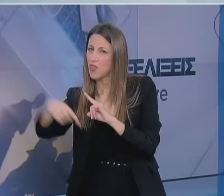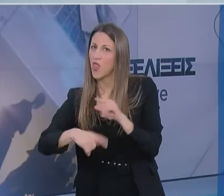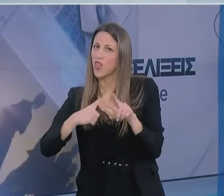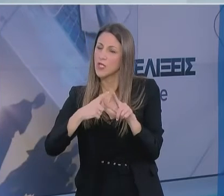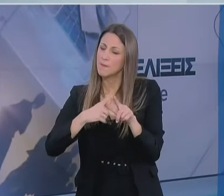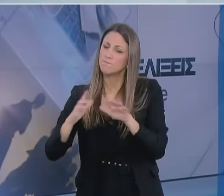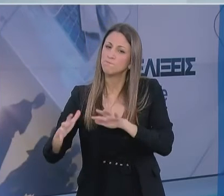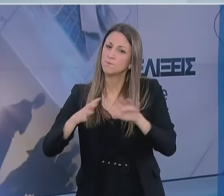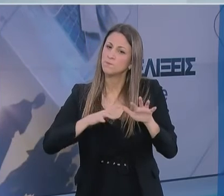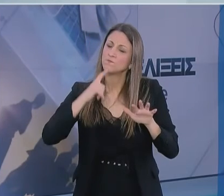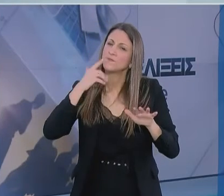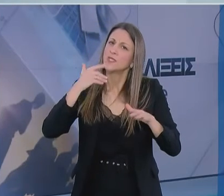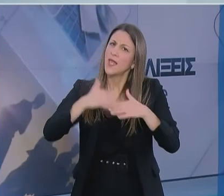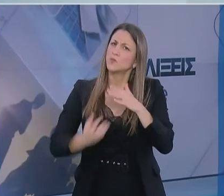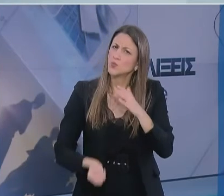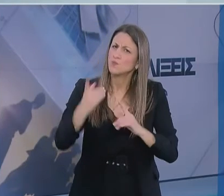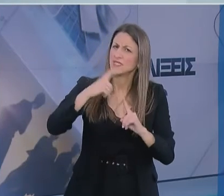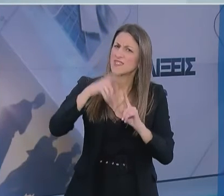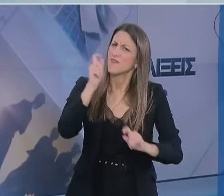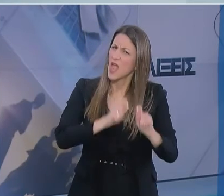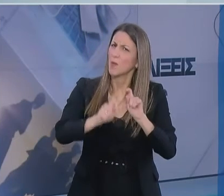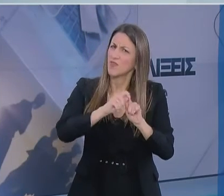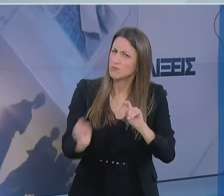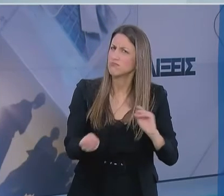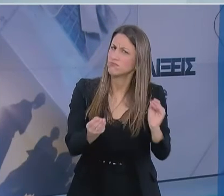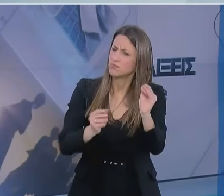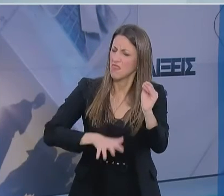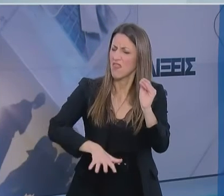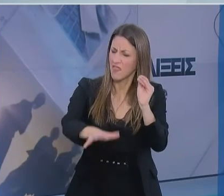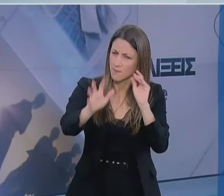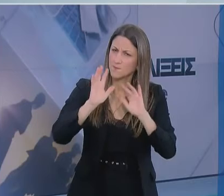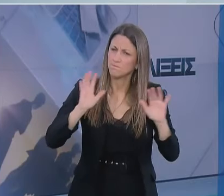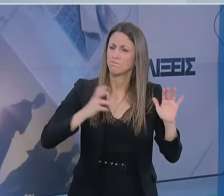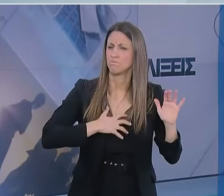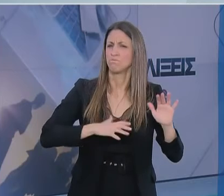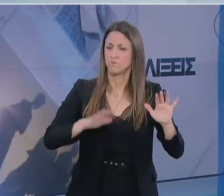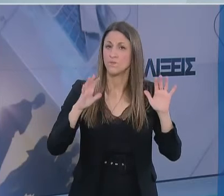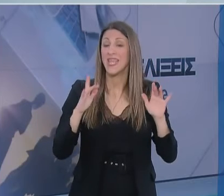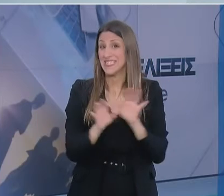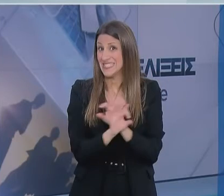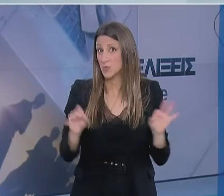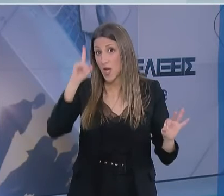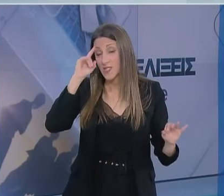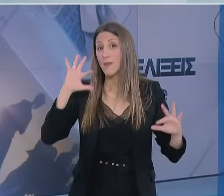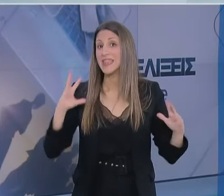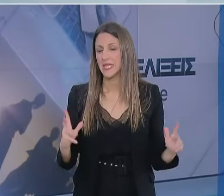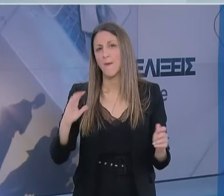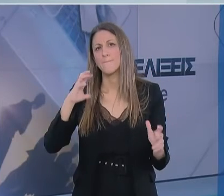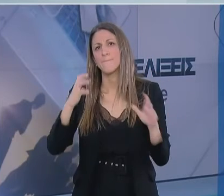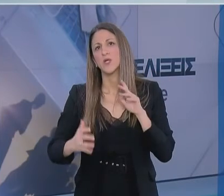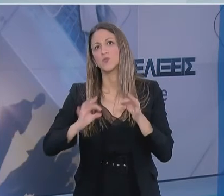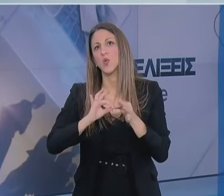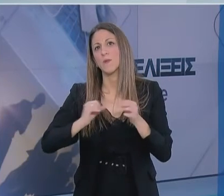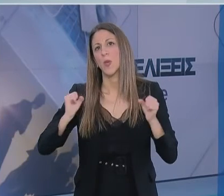και θεωρώ ότι όσο περνάνε οι εβδομάδες θα έχουμε και περισσότερη πληροφορία. Σίγουρα όμως αυτό που καταλήγουν όλοι, και ο Παγκόσφαιρος